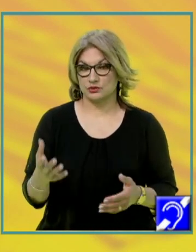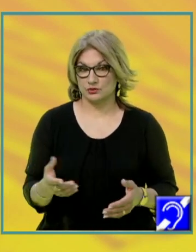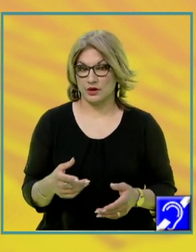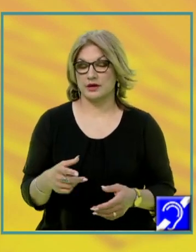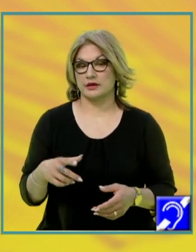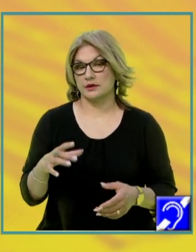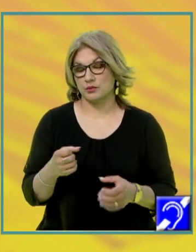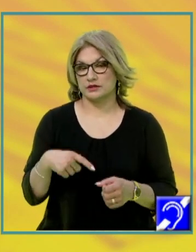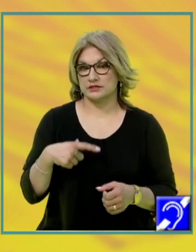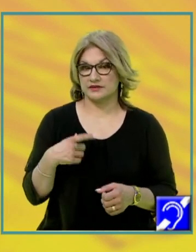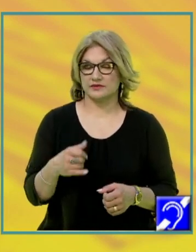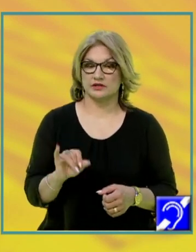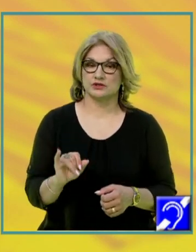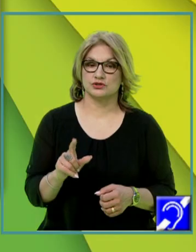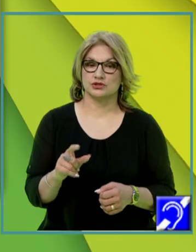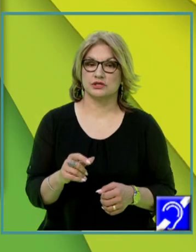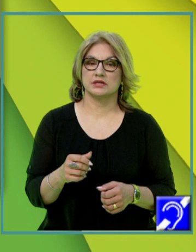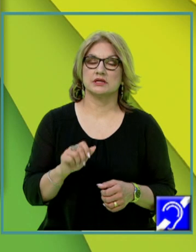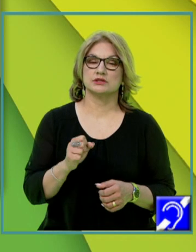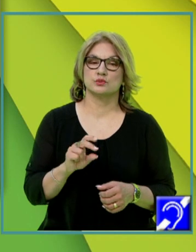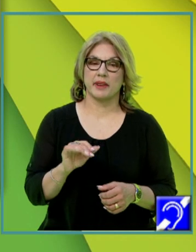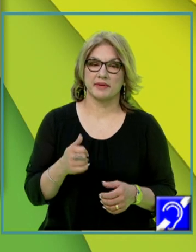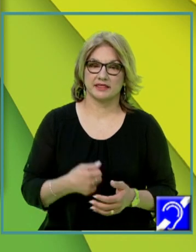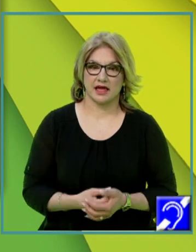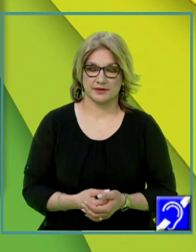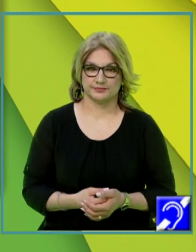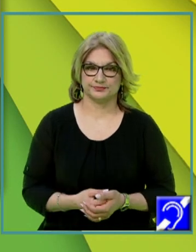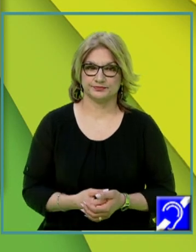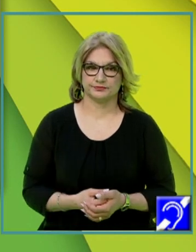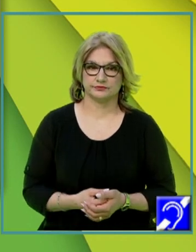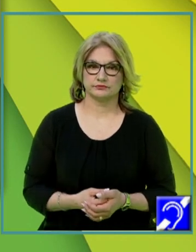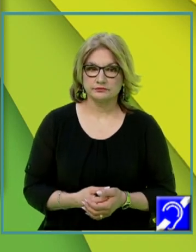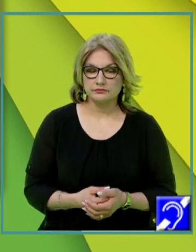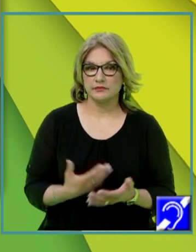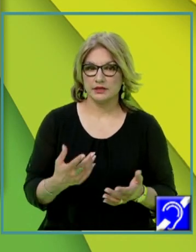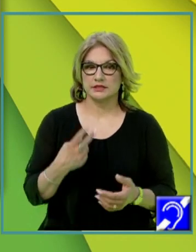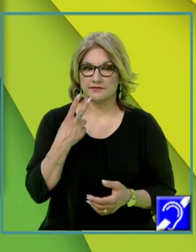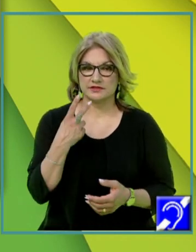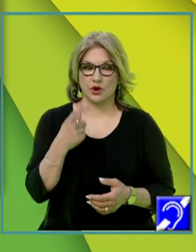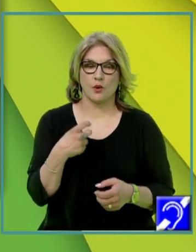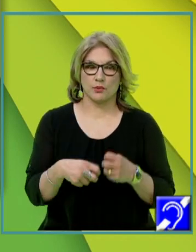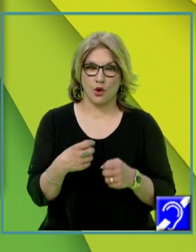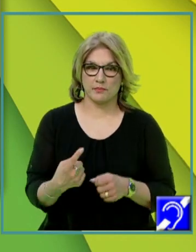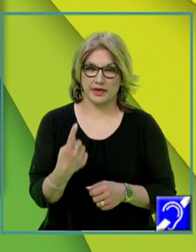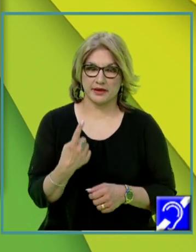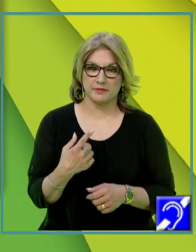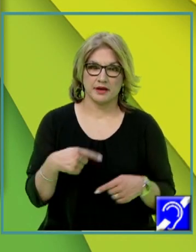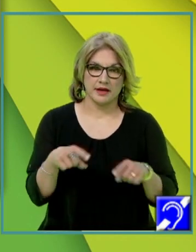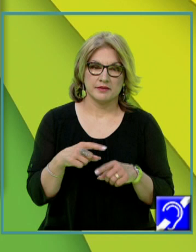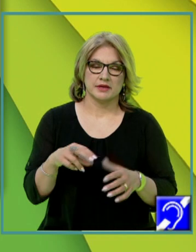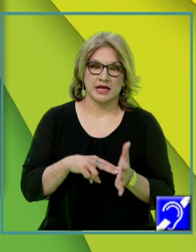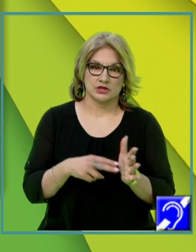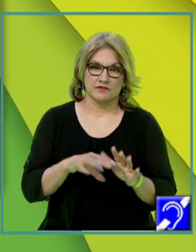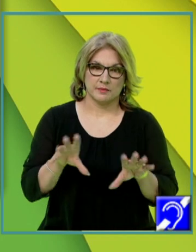ele puteau să fie și suplementari. Și am considerat o primă problemă pe care doresc să o rezolvăm